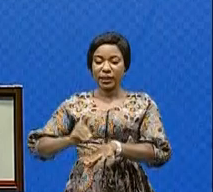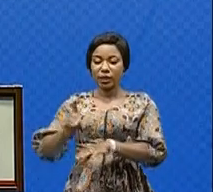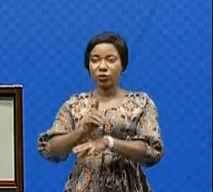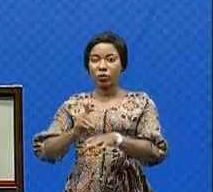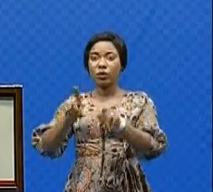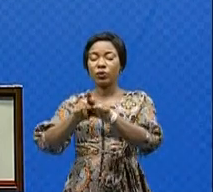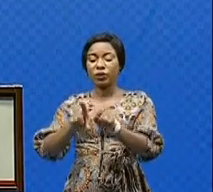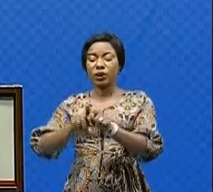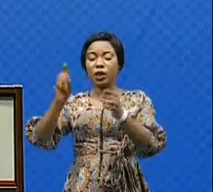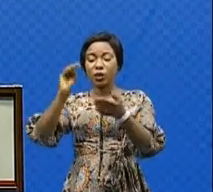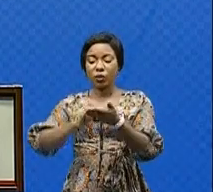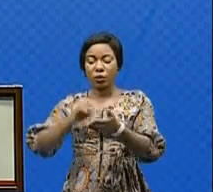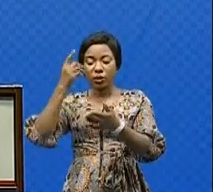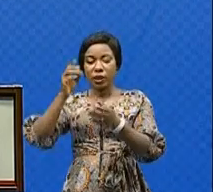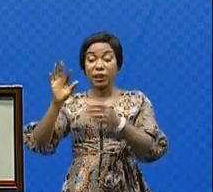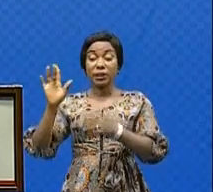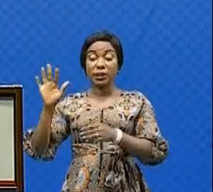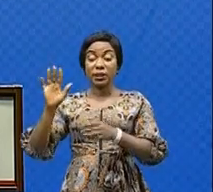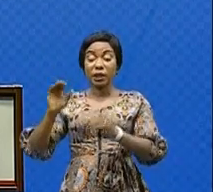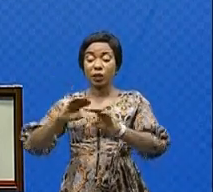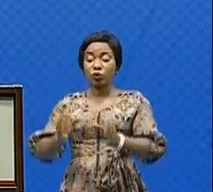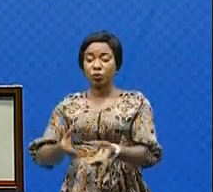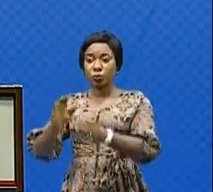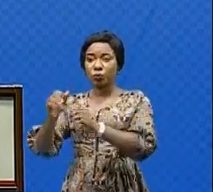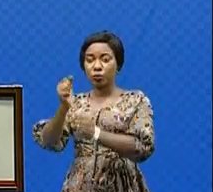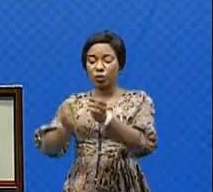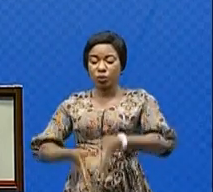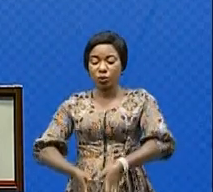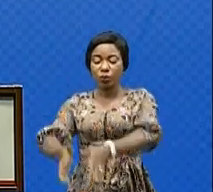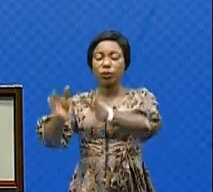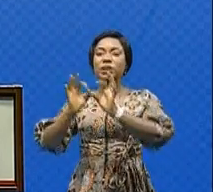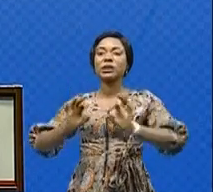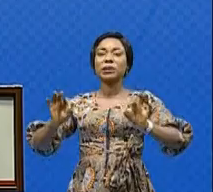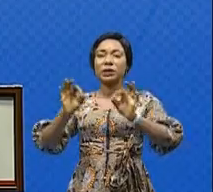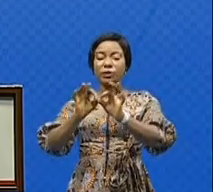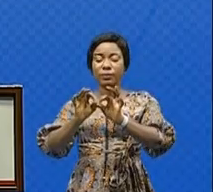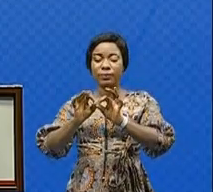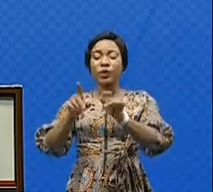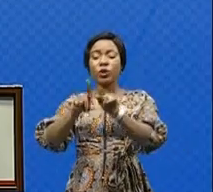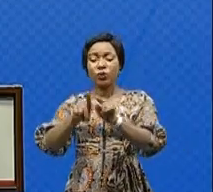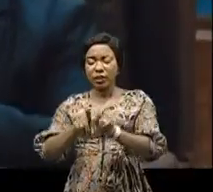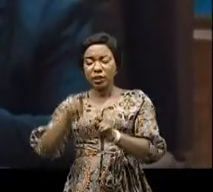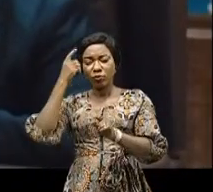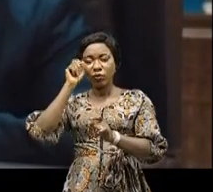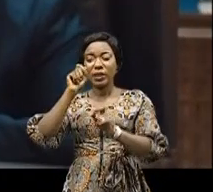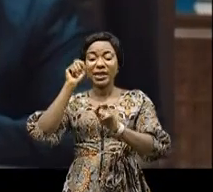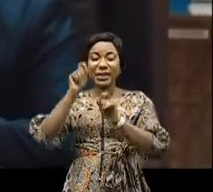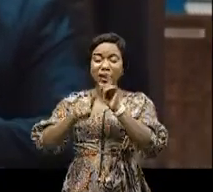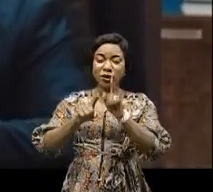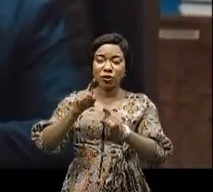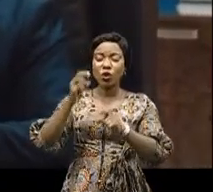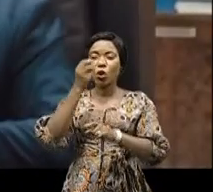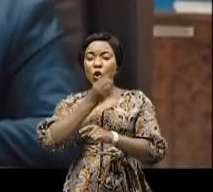Kinshasa Zéro Trou. Pour ce qui concerne la question orale avec débat adressé au ministre de Postes,